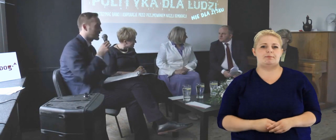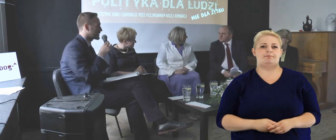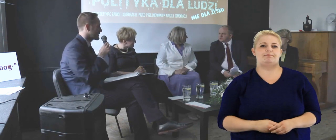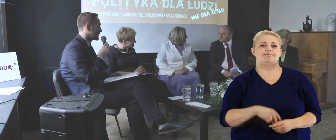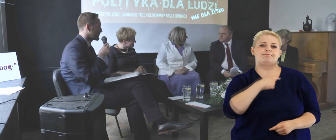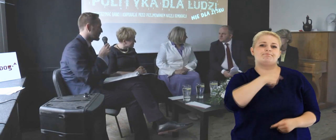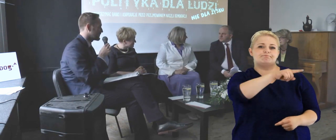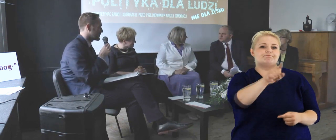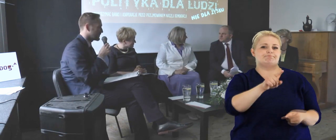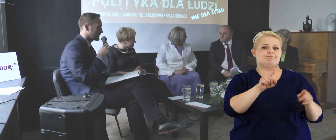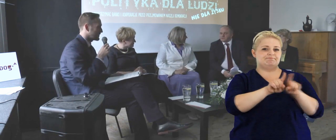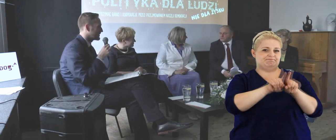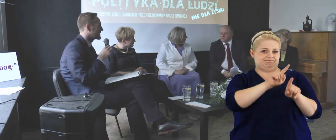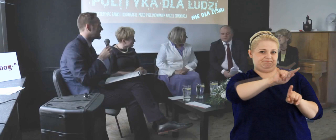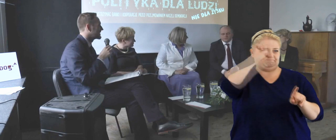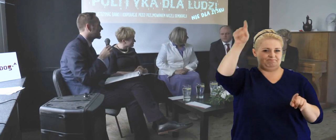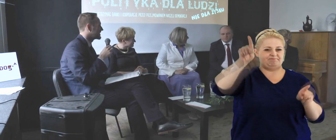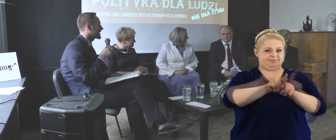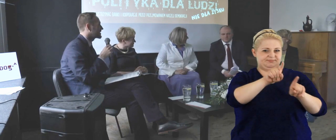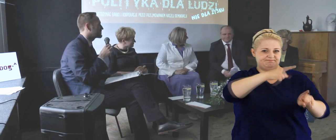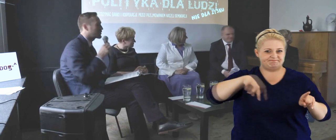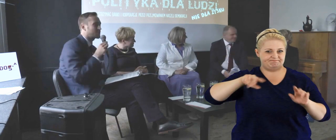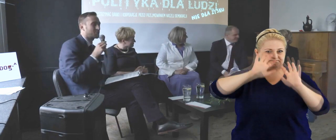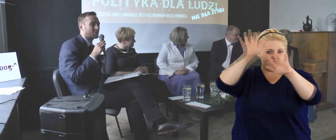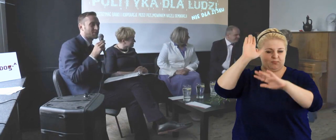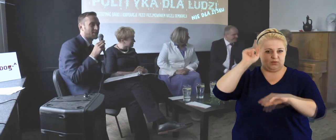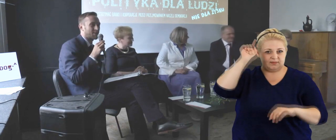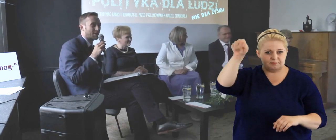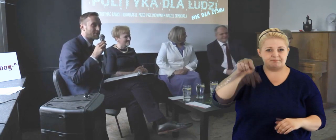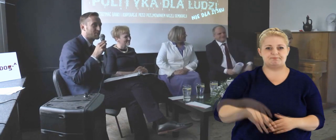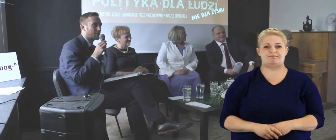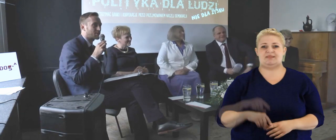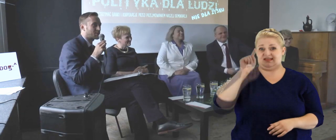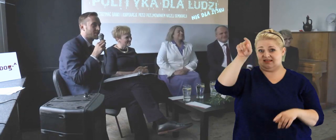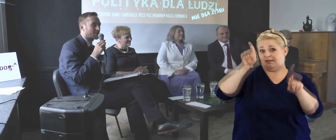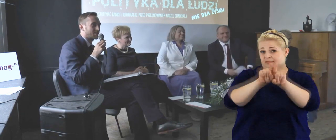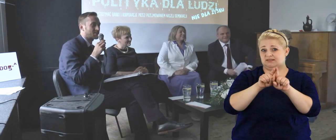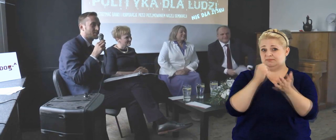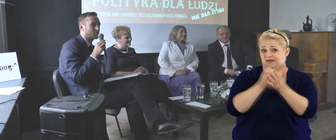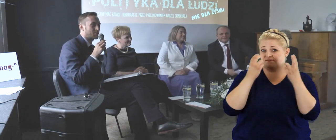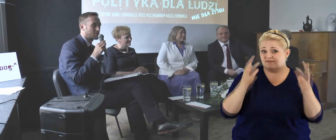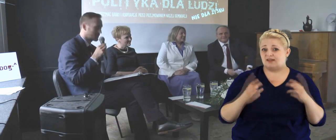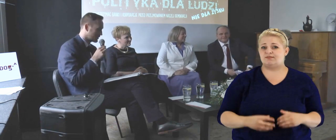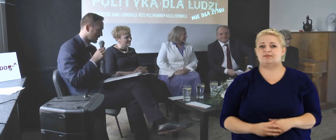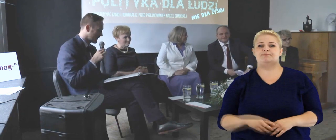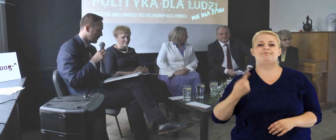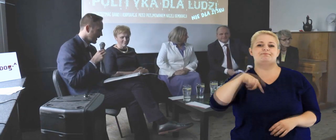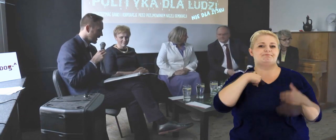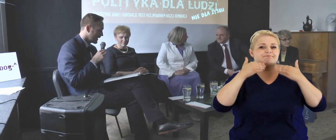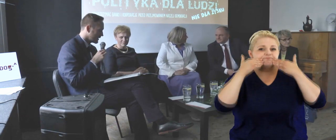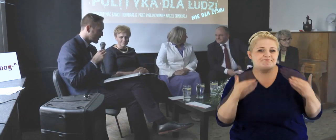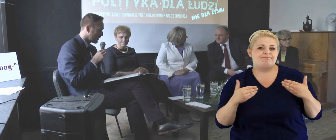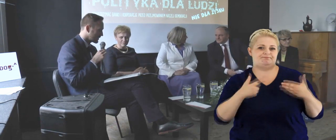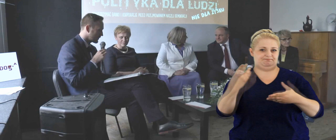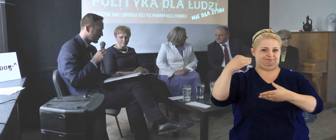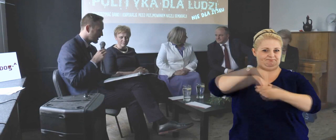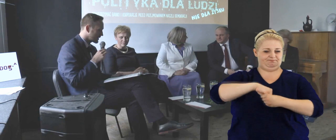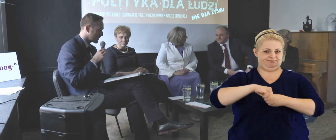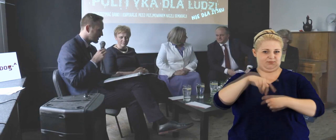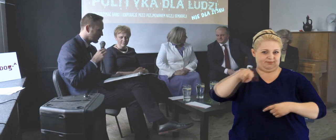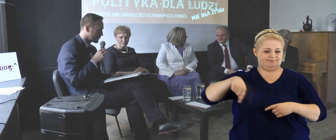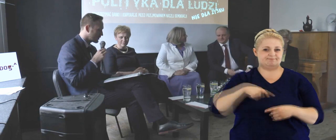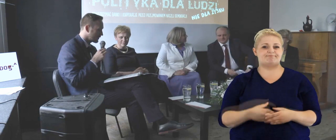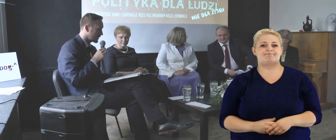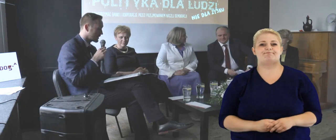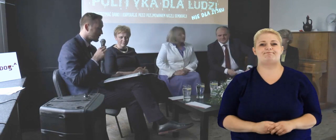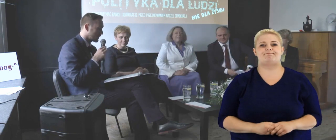wrażenie, bo, bo, bo, bo. Jakaś coś, coś ważnego, ale tym bardziej jesteśmy wdzięczni, że, że Państwo do